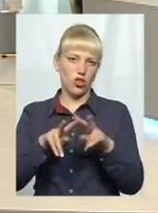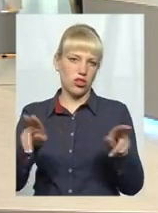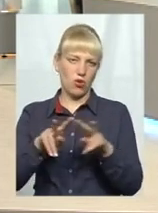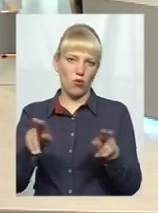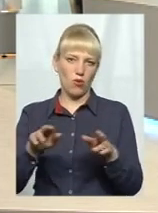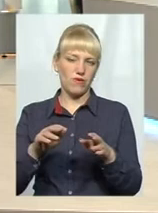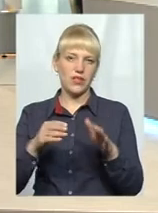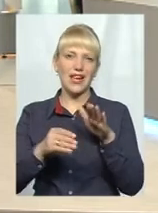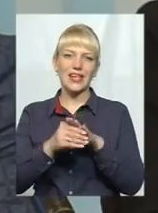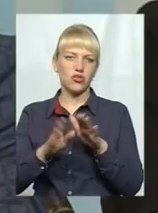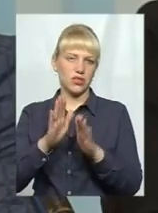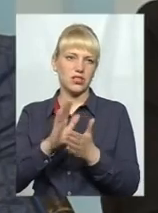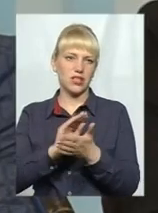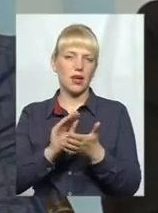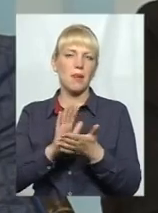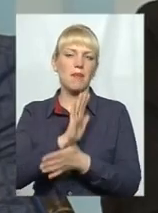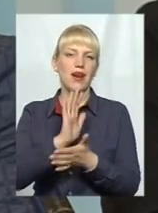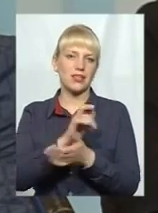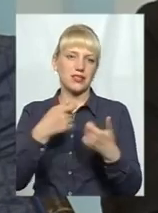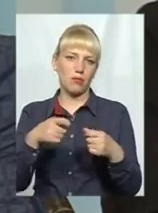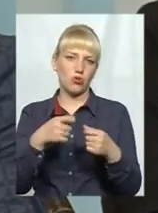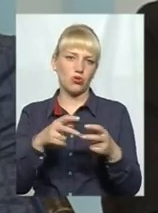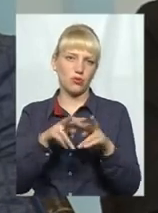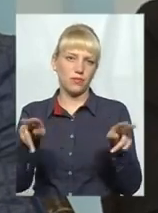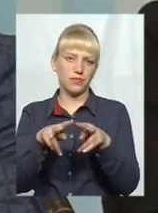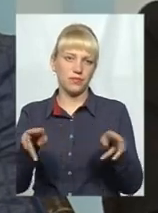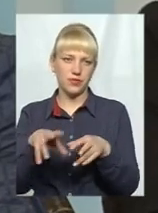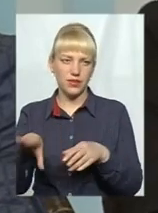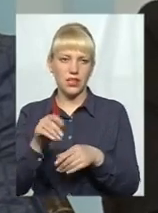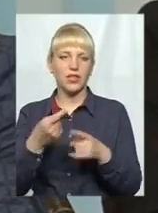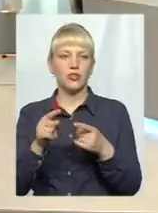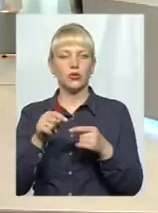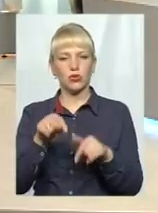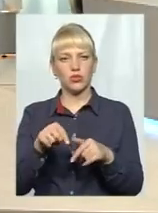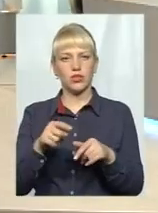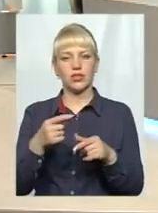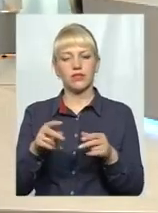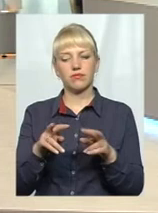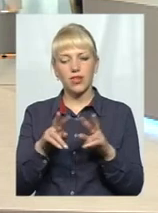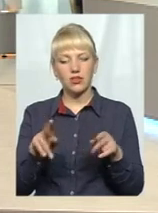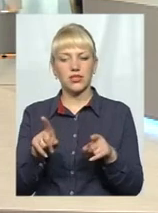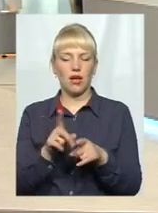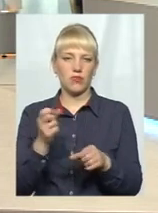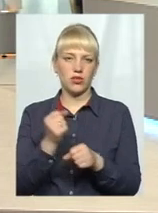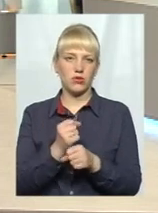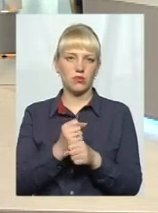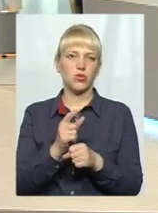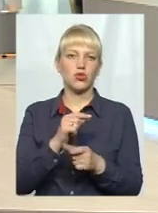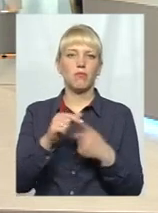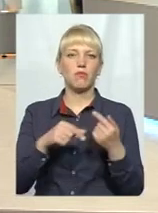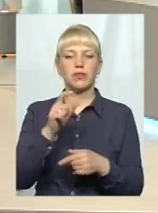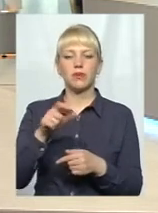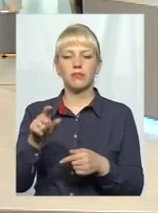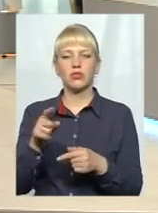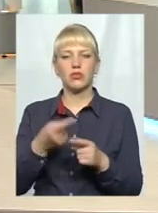кіоски суто з пресою. Немає таких, ржаві, дерев'яні. Так, Відповідно, що тут теж, якби треба підприємців до цього